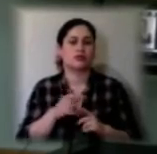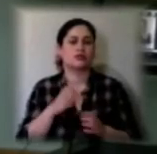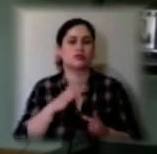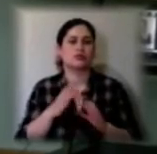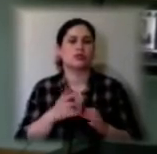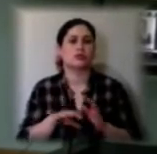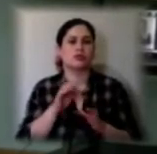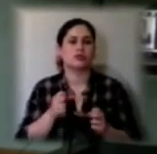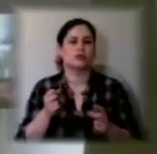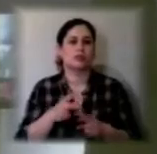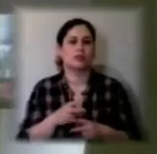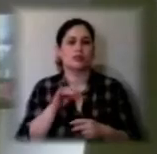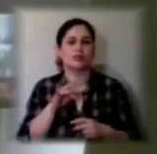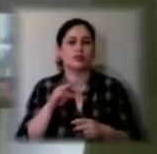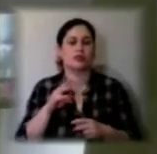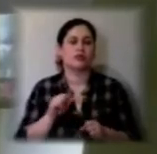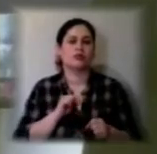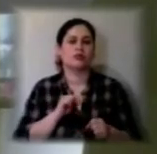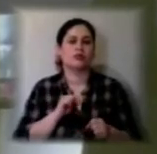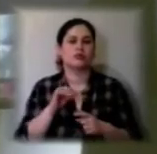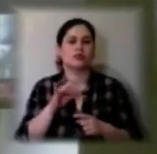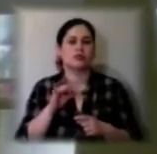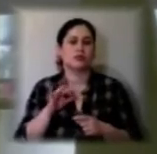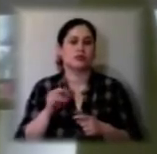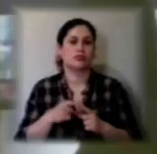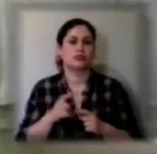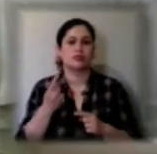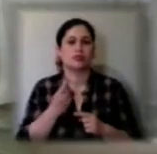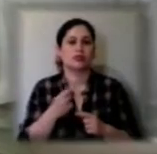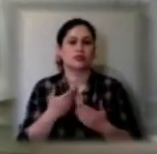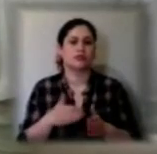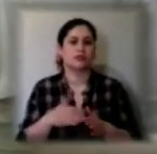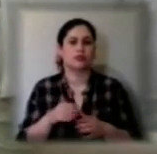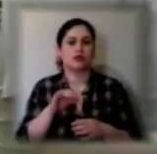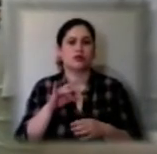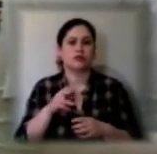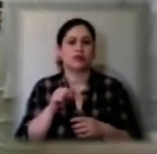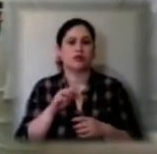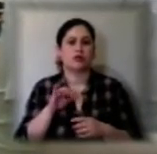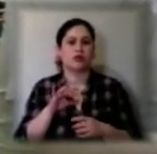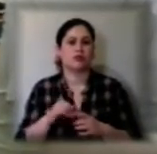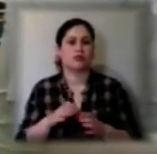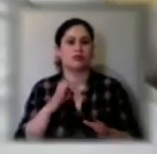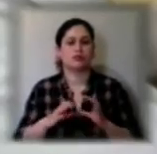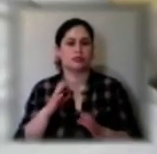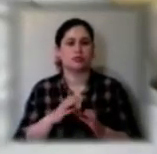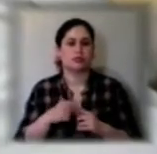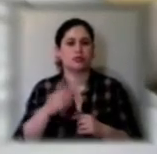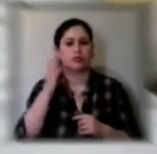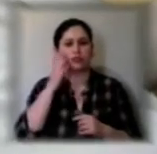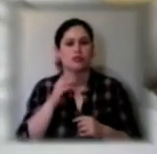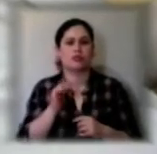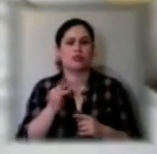спеціальність публічного управління та адміністрування – перші випускники рівня бакалавр в університеті. Голова комісії – найіспиті